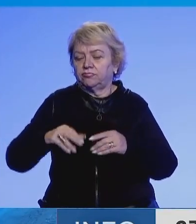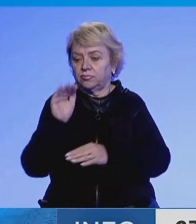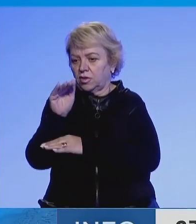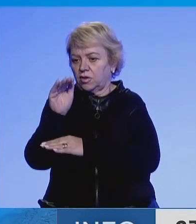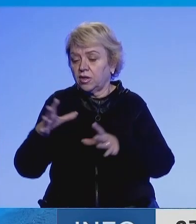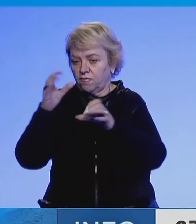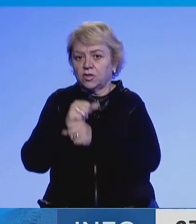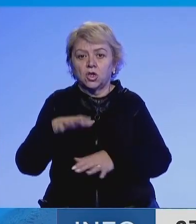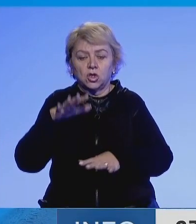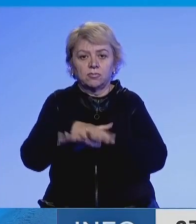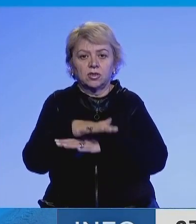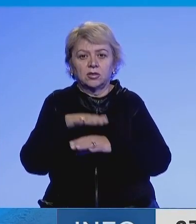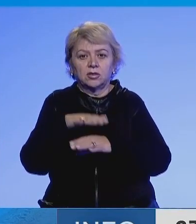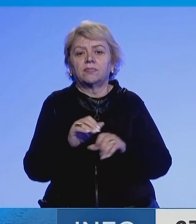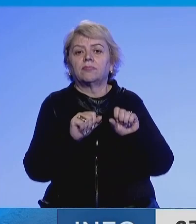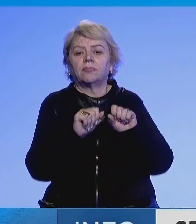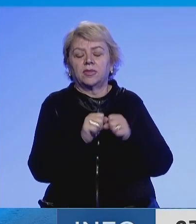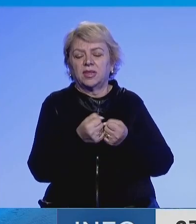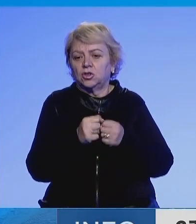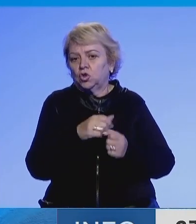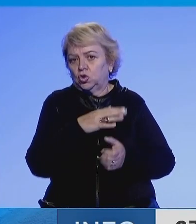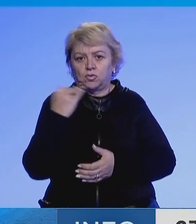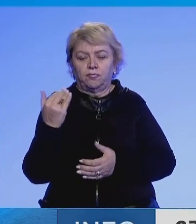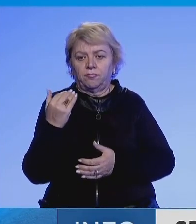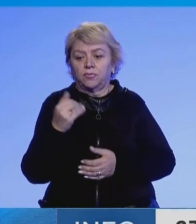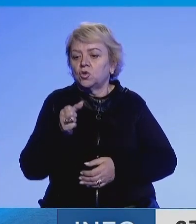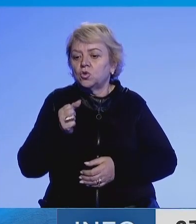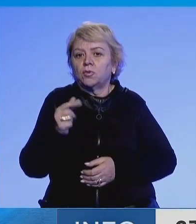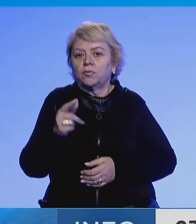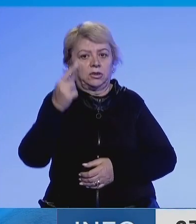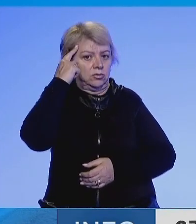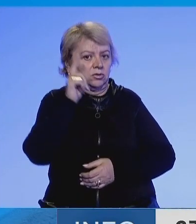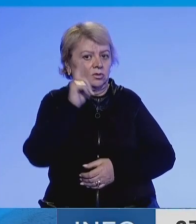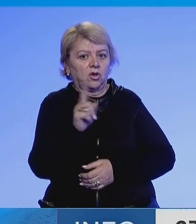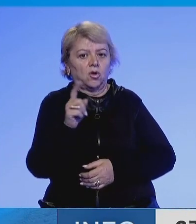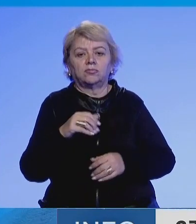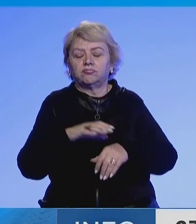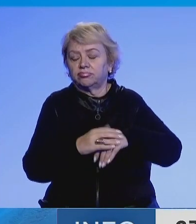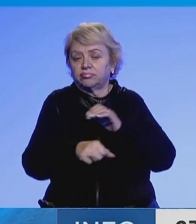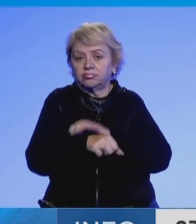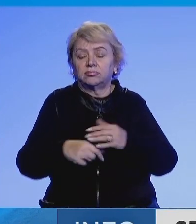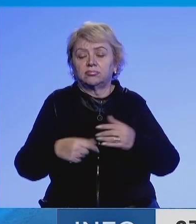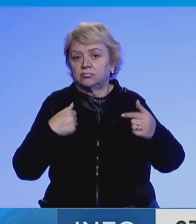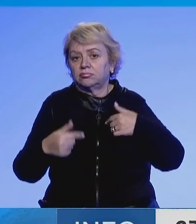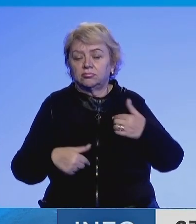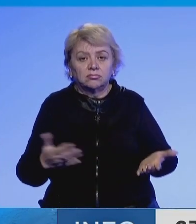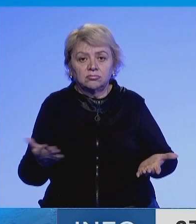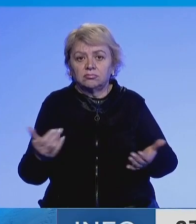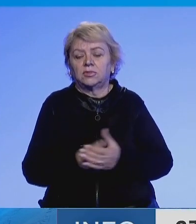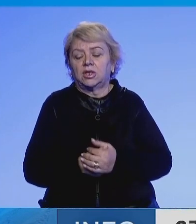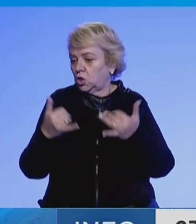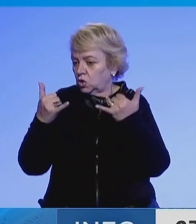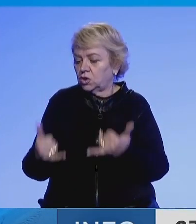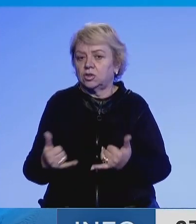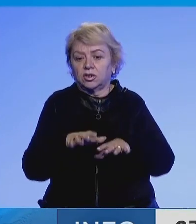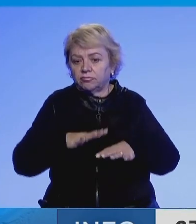thonë se këto sulme kanë shkaktuar edhe viktimat civile, por numër i tyre nuk është publikuar. Autoritetet Ukrajina se kanë thënë se nga sot